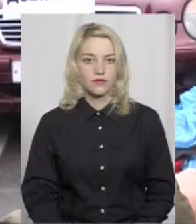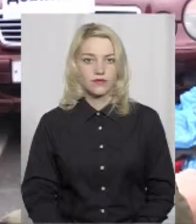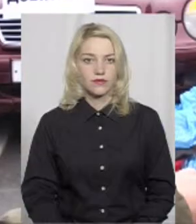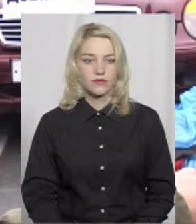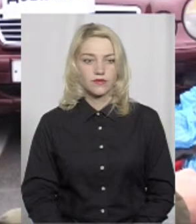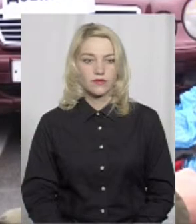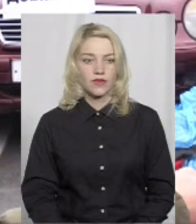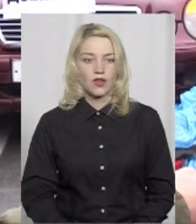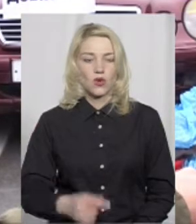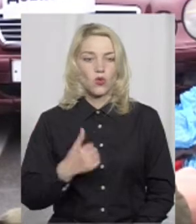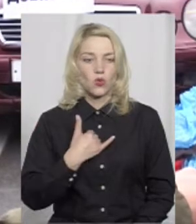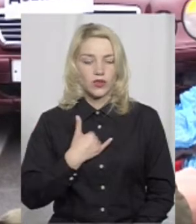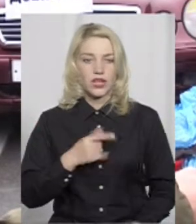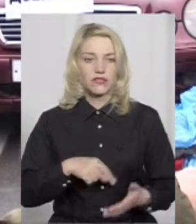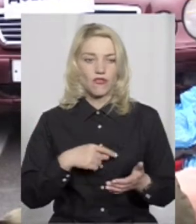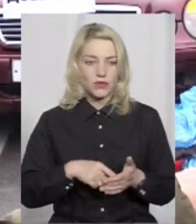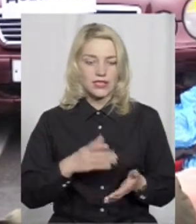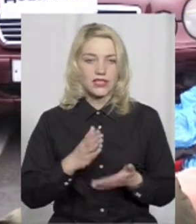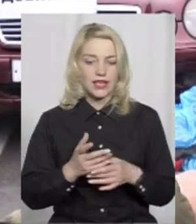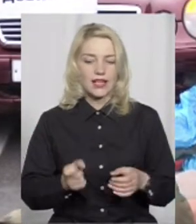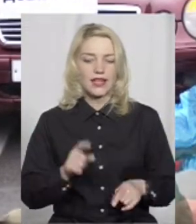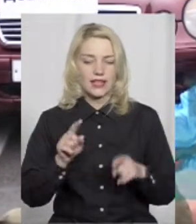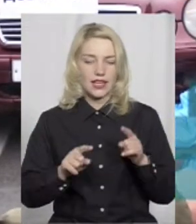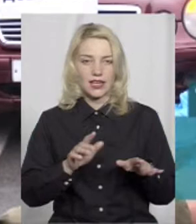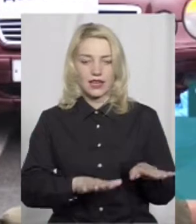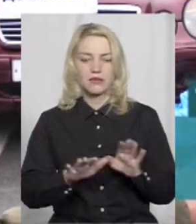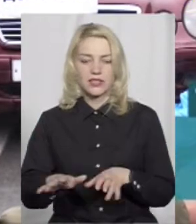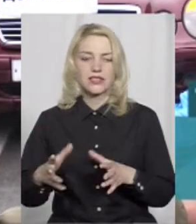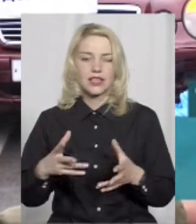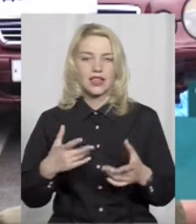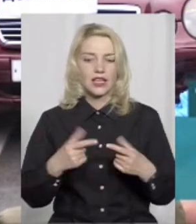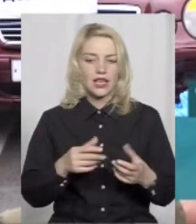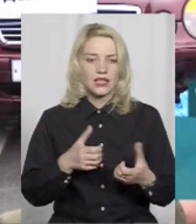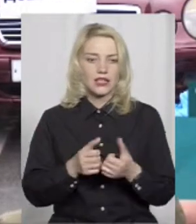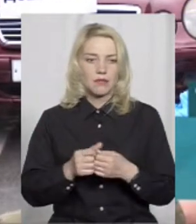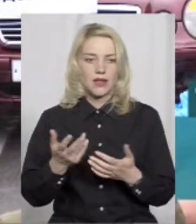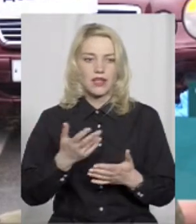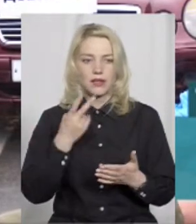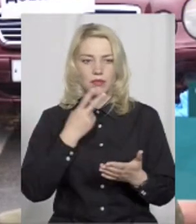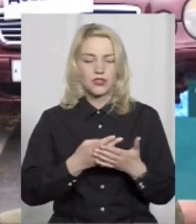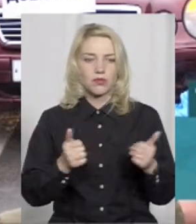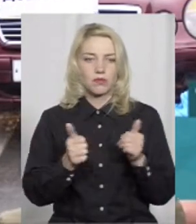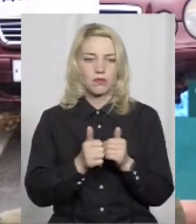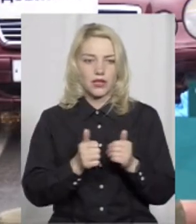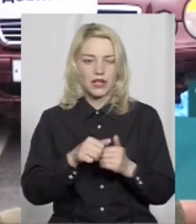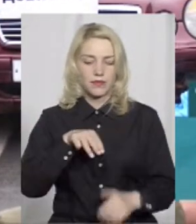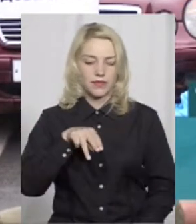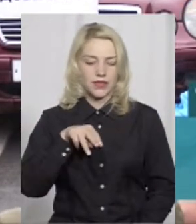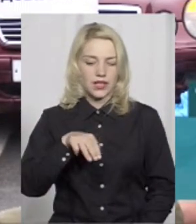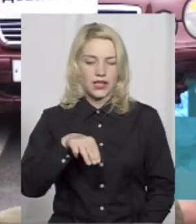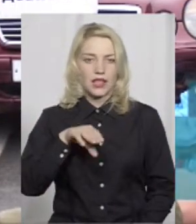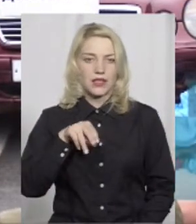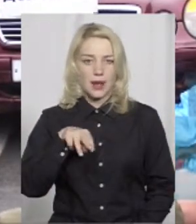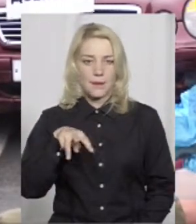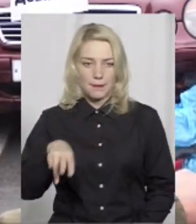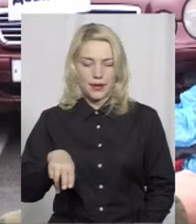У нас в місті є декілька місць таких концентрацій ДТП. Це, як ми зараз бачимо, біля Темпа на проспекті Мира,